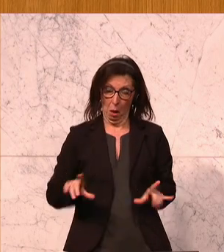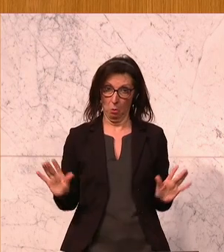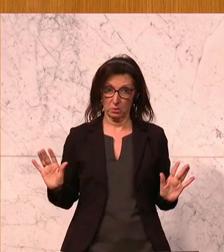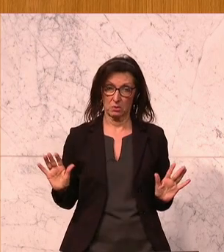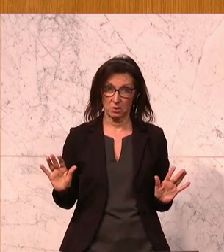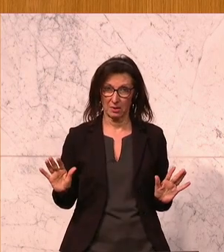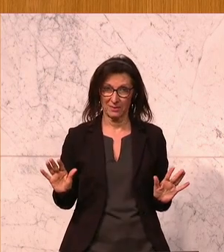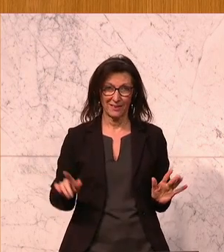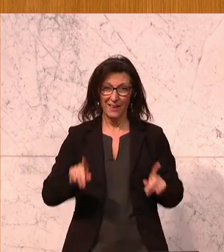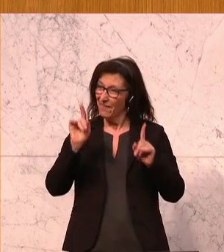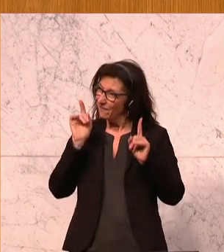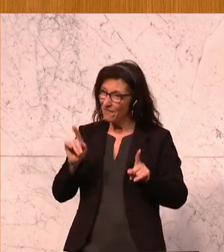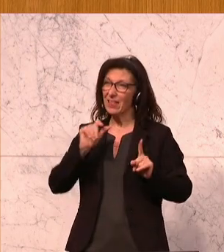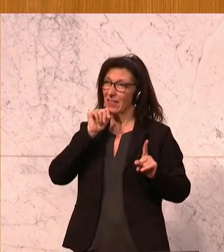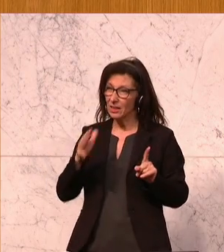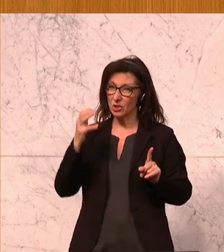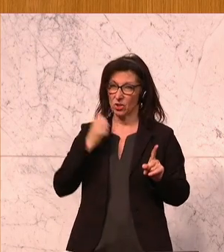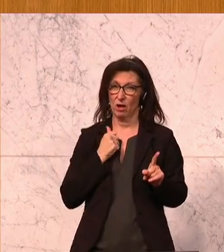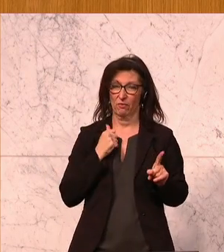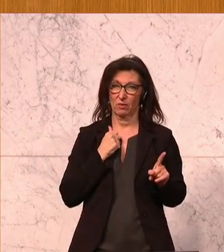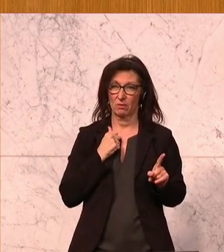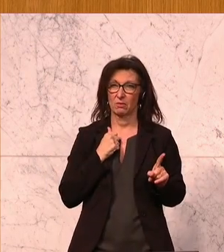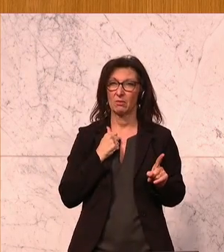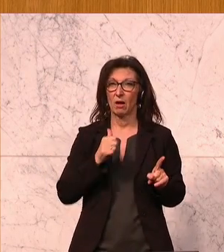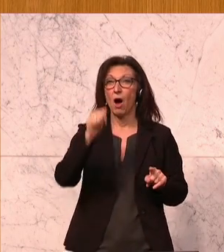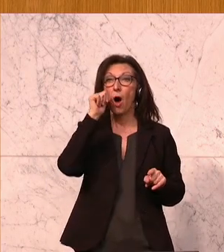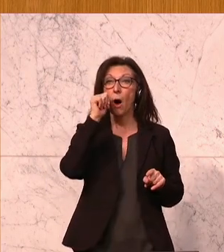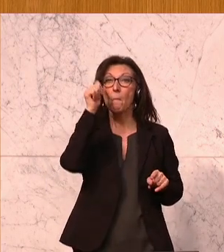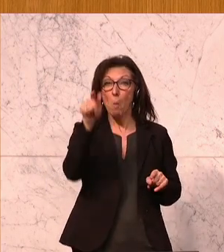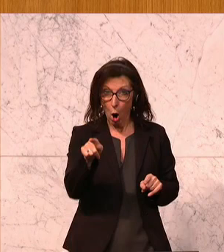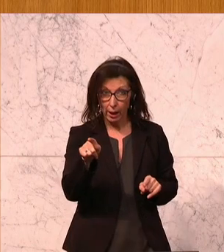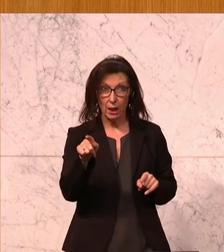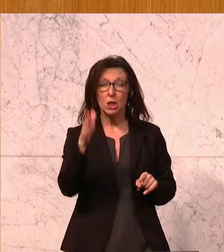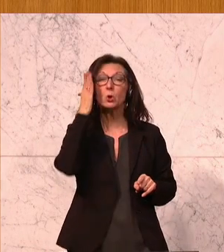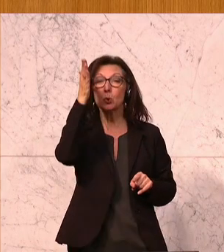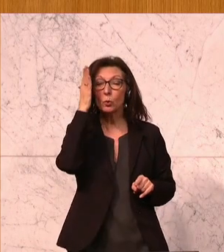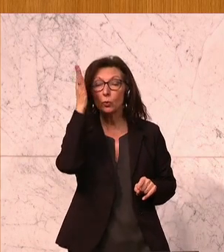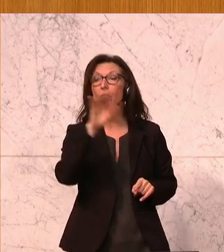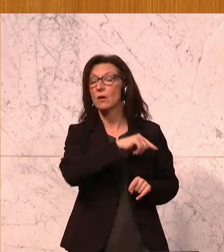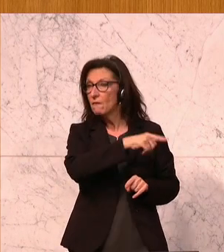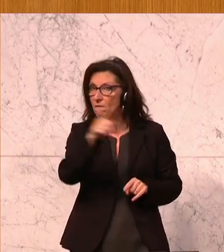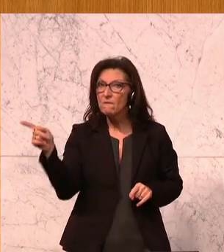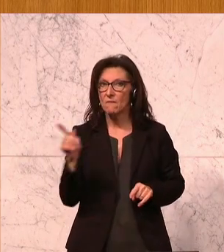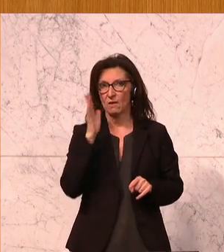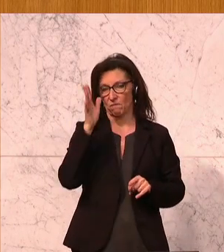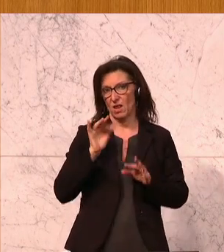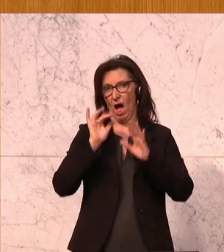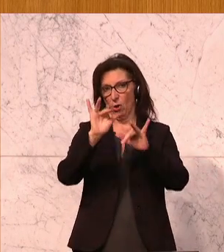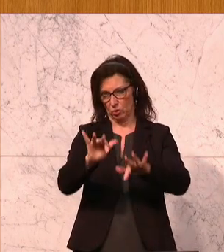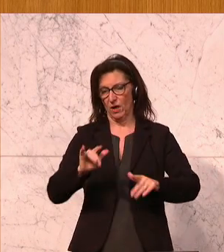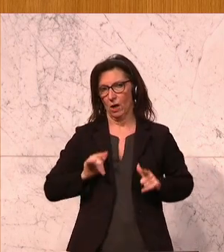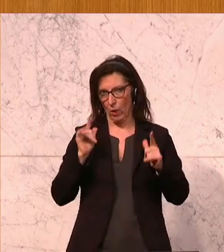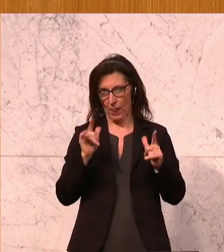Wenn das nicht gelingt, zahlen wir morgen alle den Preis für das Bildungsversagen. Das heißt, wir müssen Bildung über alles stellen.